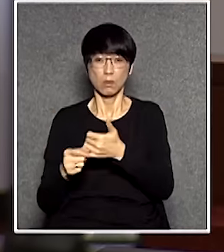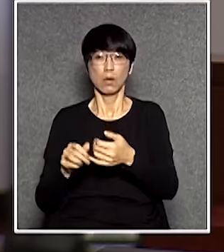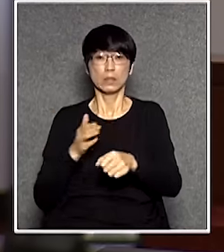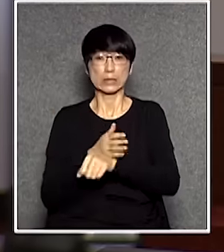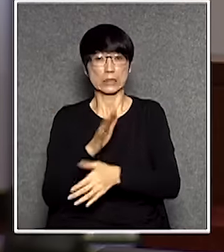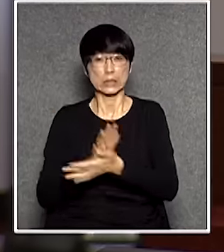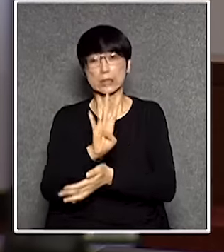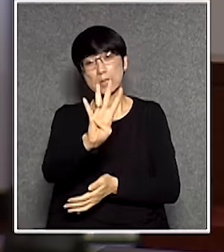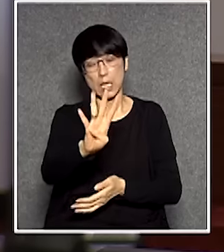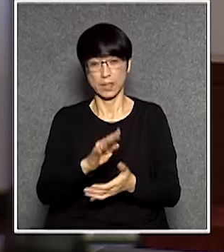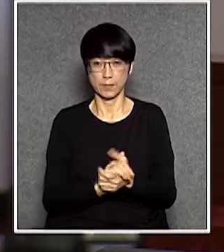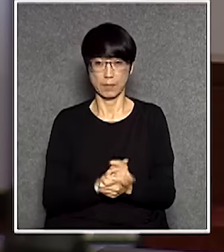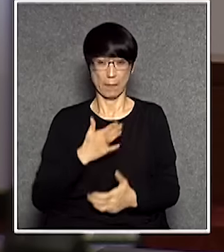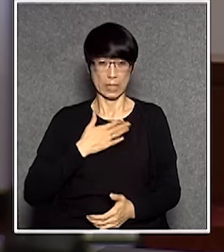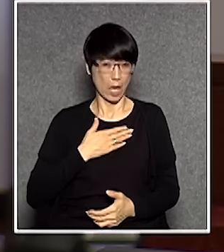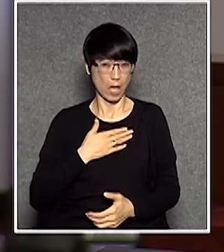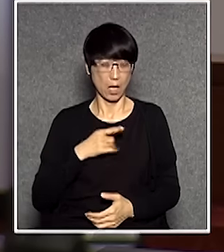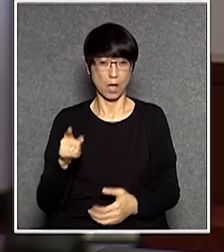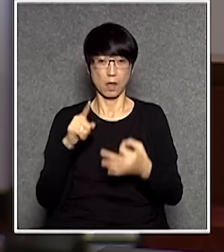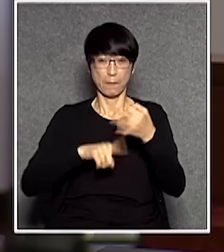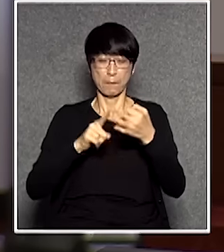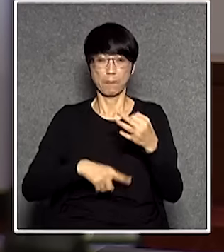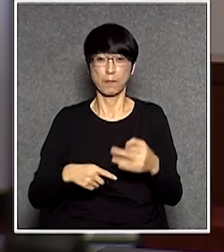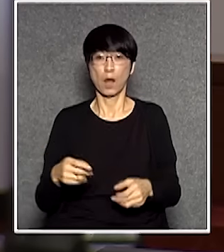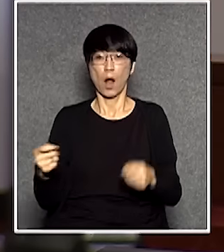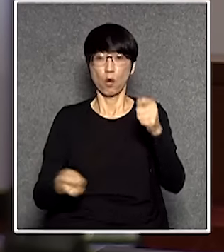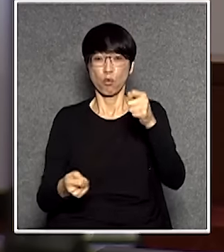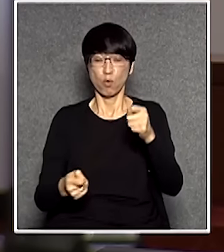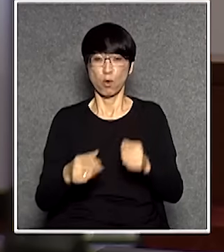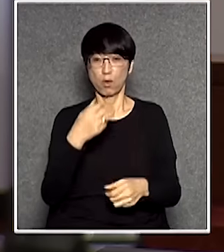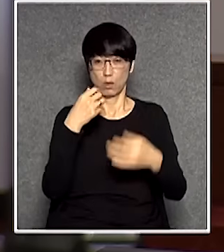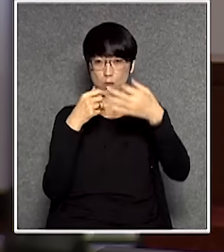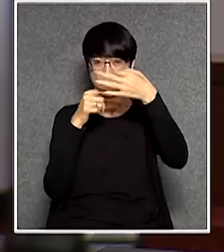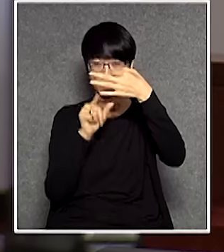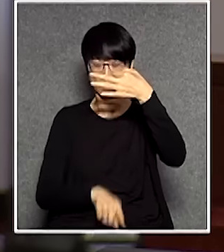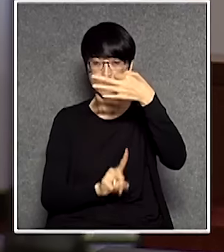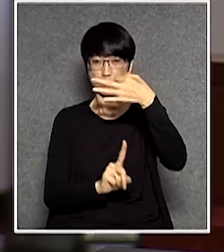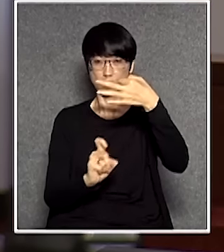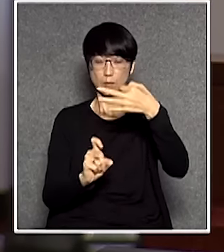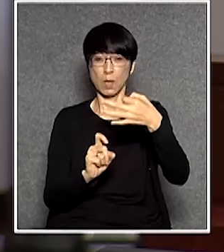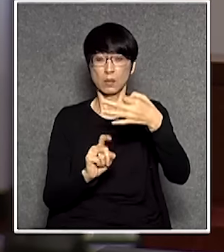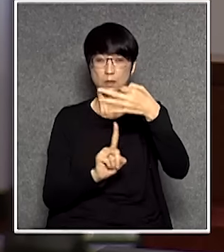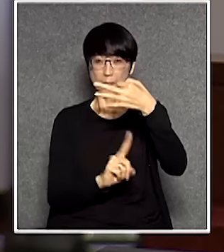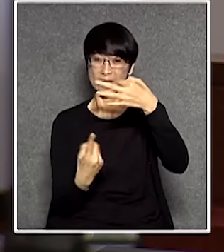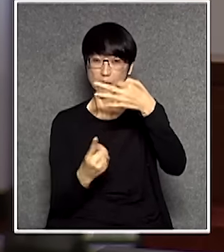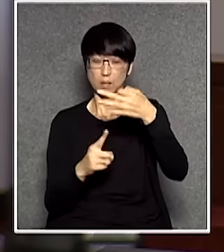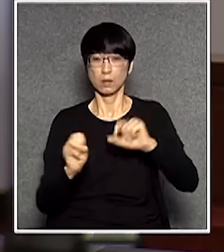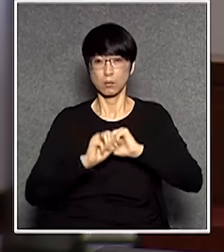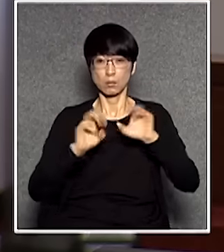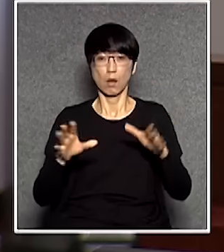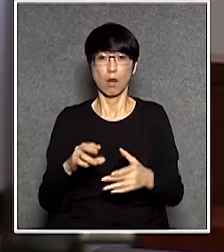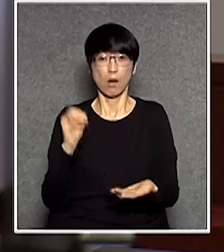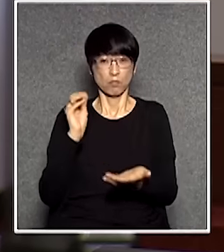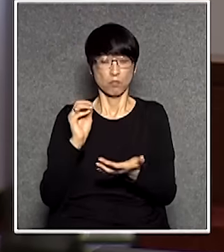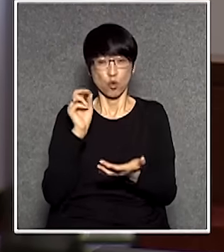可怕民航處長羅崇文在去年三月十一日帳委會的公開聆訊之中信誓旦旦